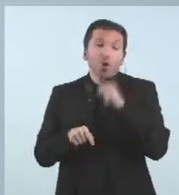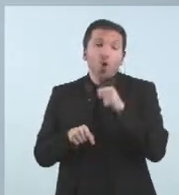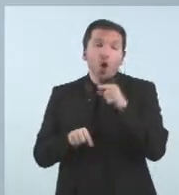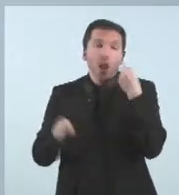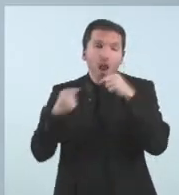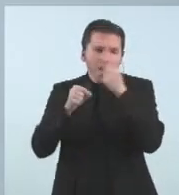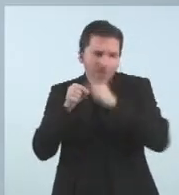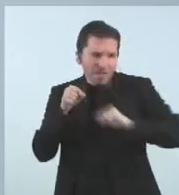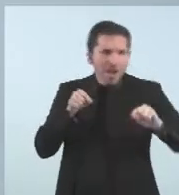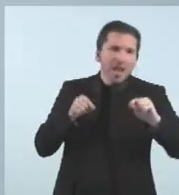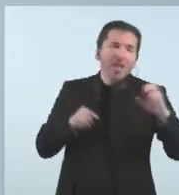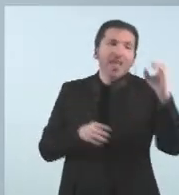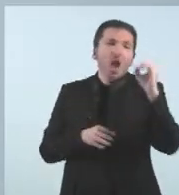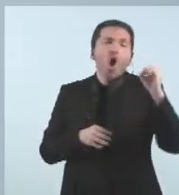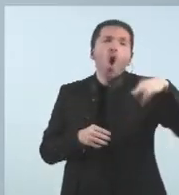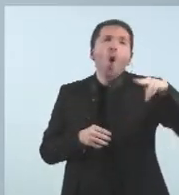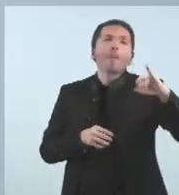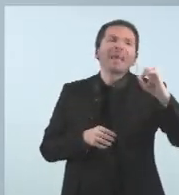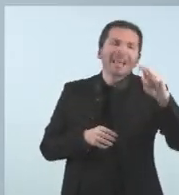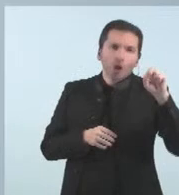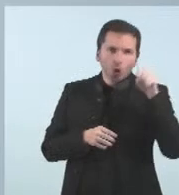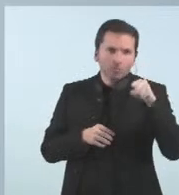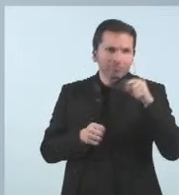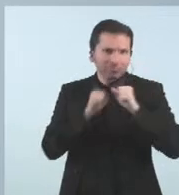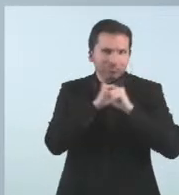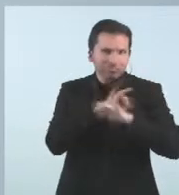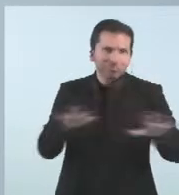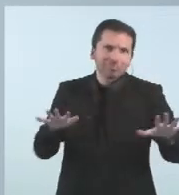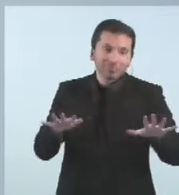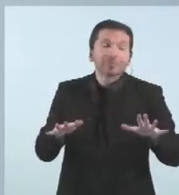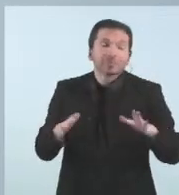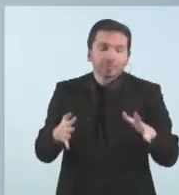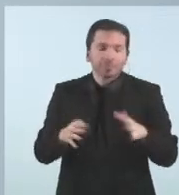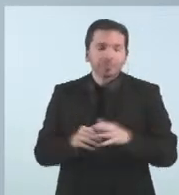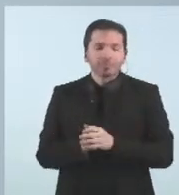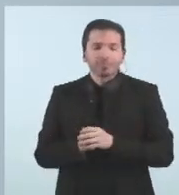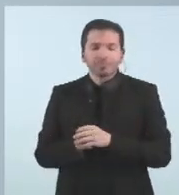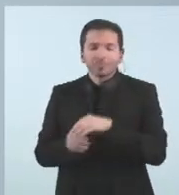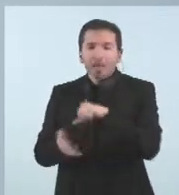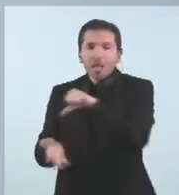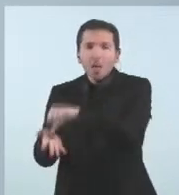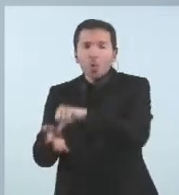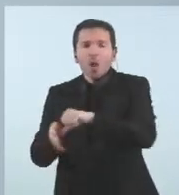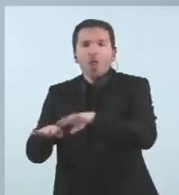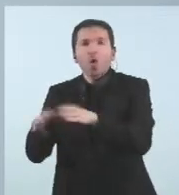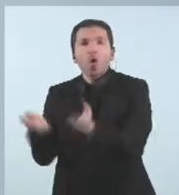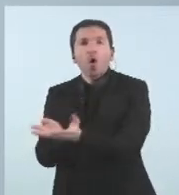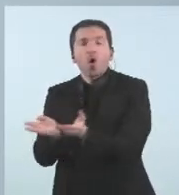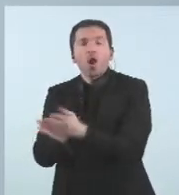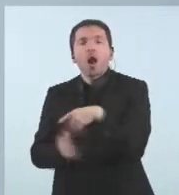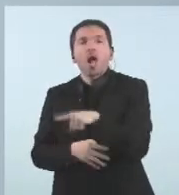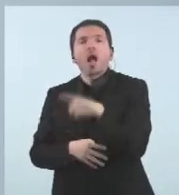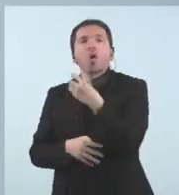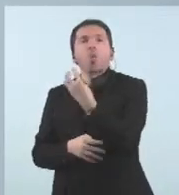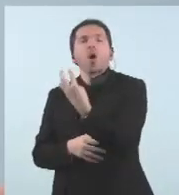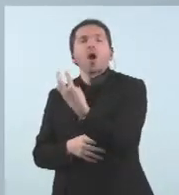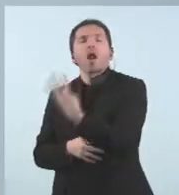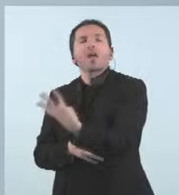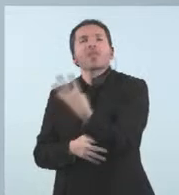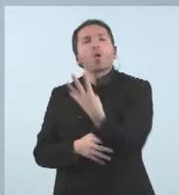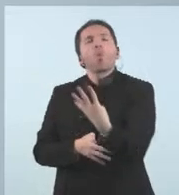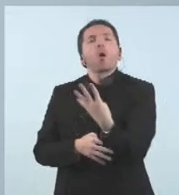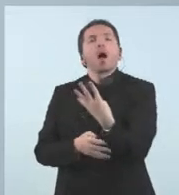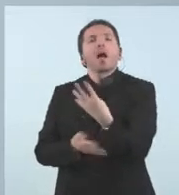seguit com a tot arreu. Població escolar, en aquests moments tenim 44 aules